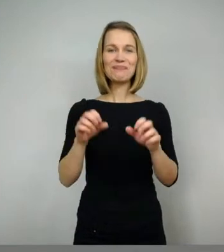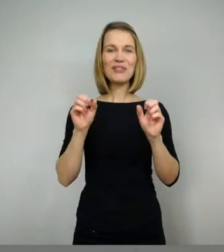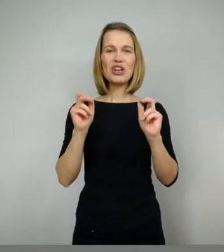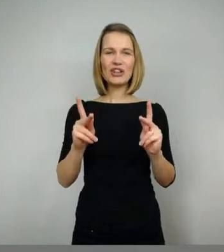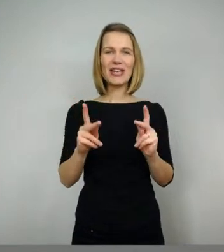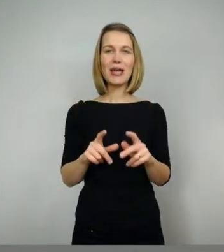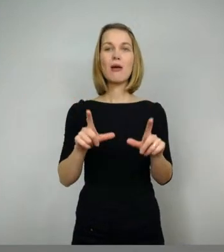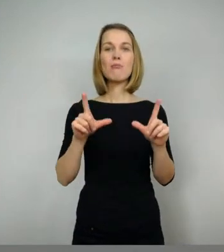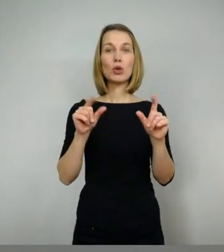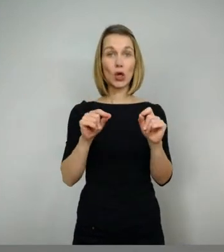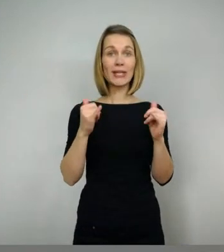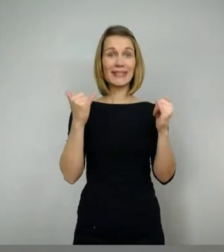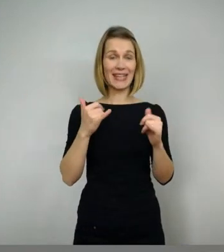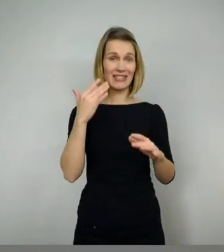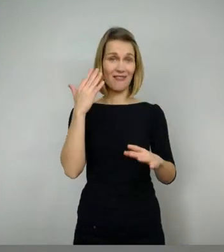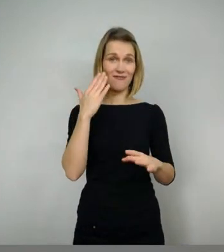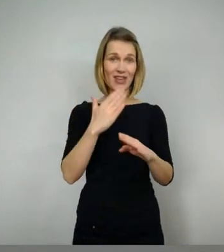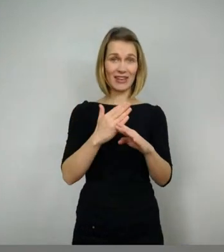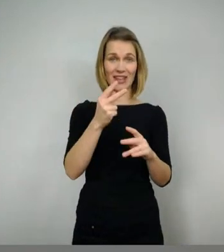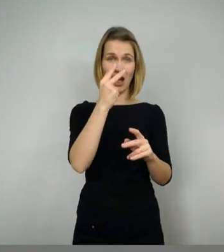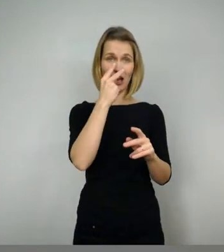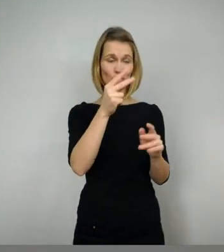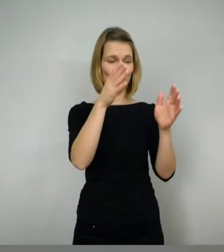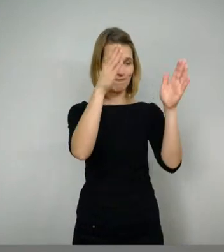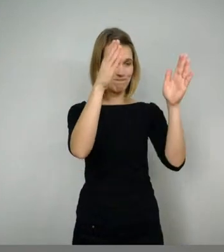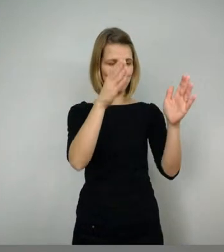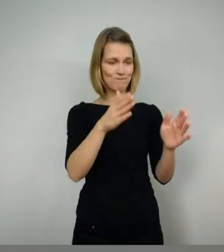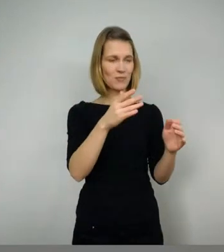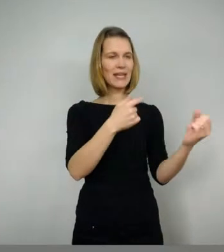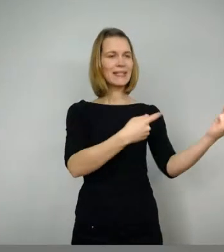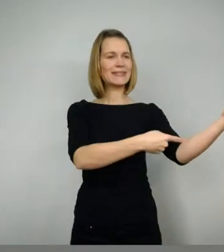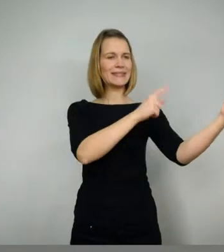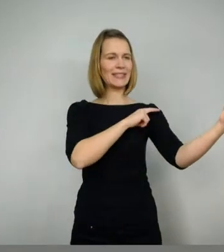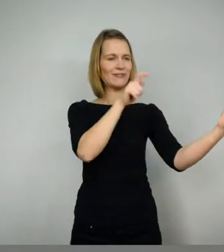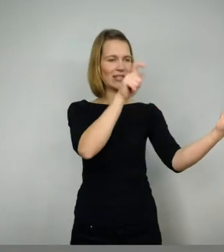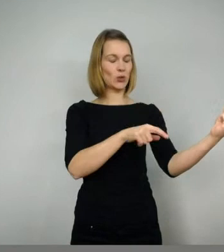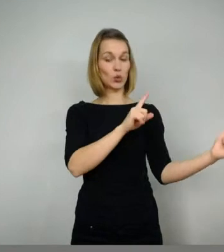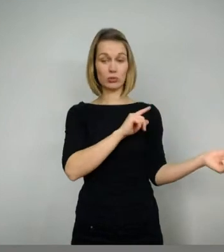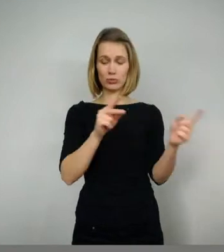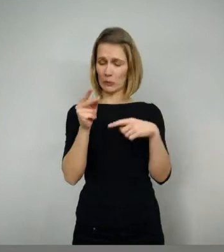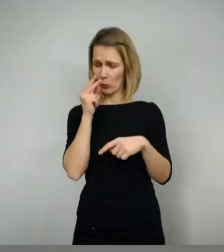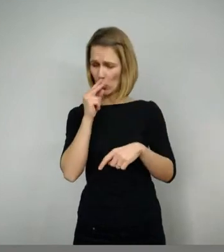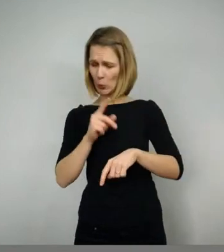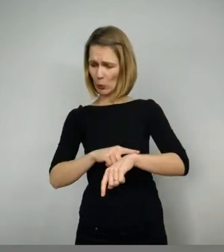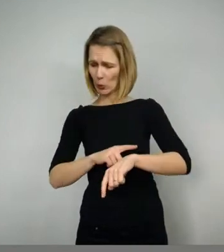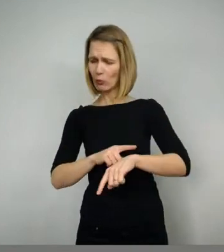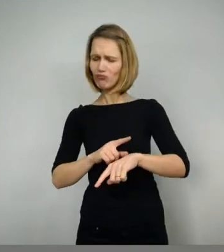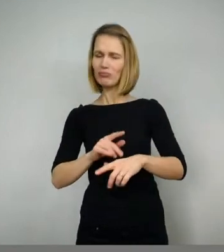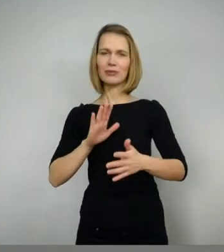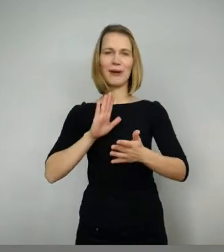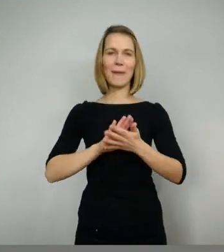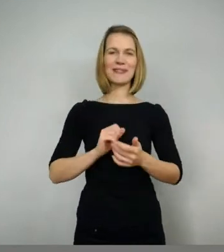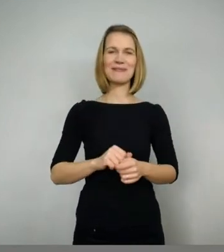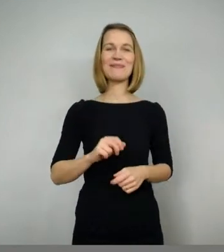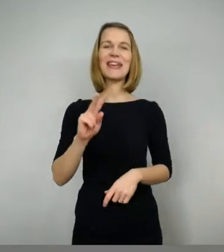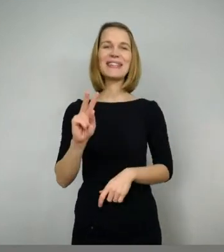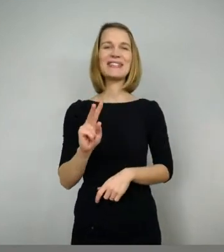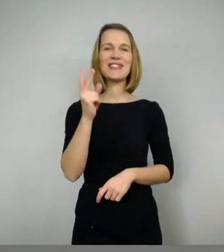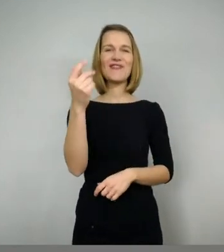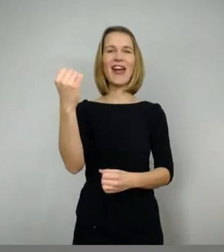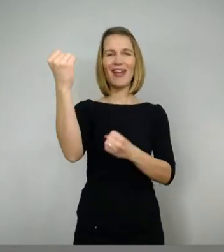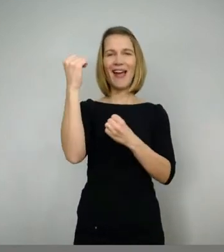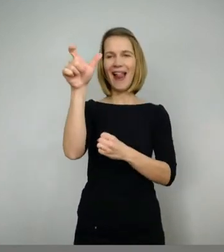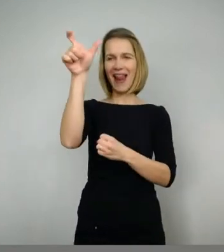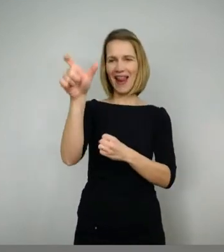Siegfried angeguckt. Und ich schiele kurz auf die Uhr, es klappt noch. Gucken wir uns jetzt noch einen zweiten Held an, nämlich Dietrich.